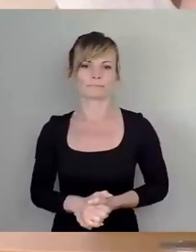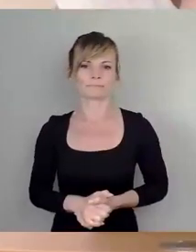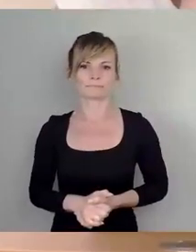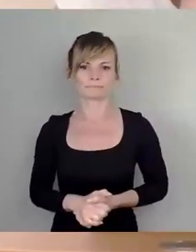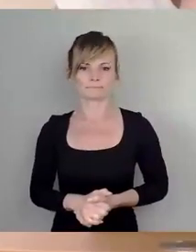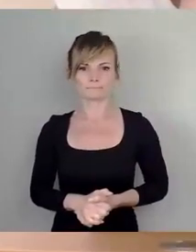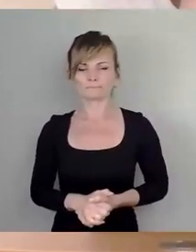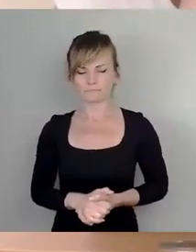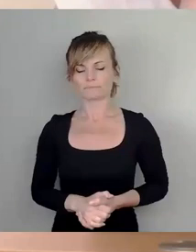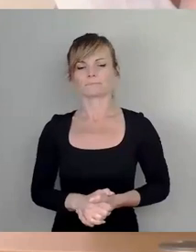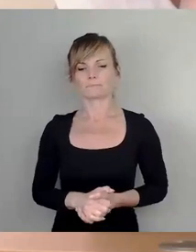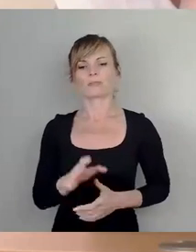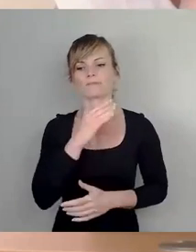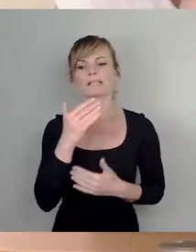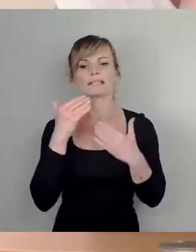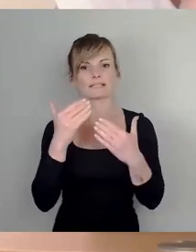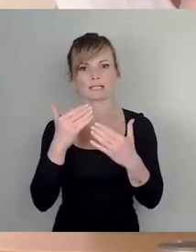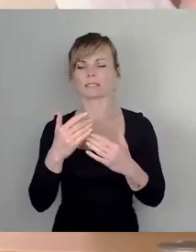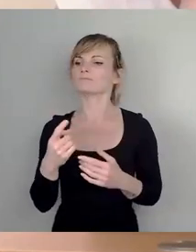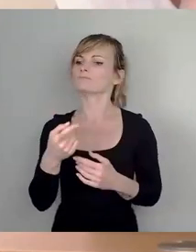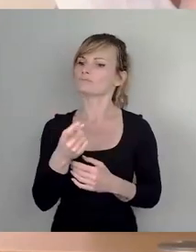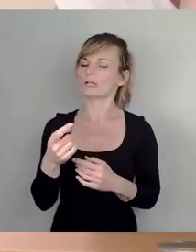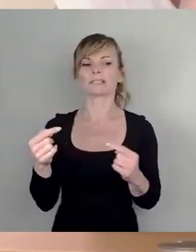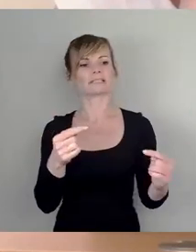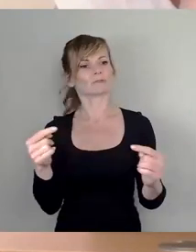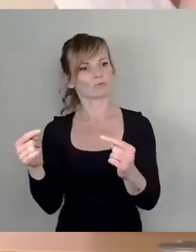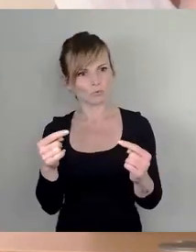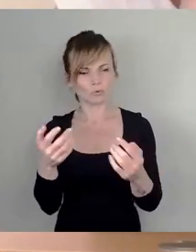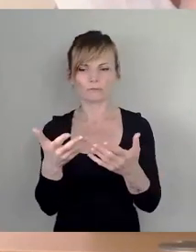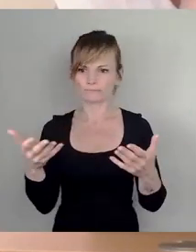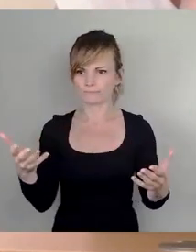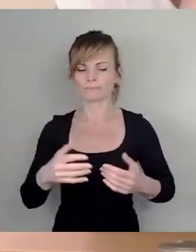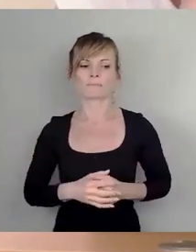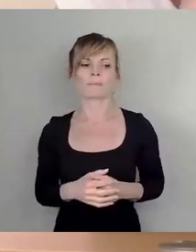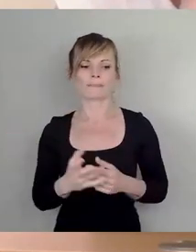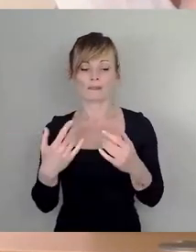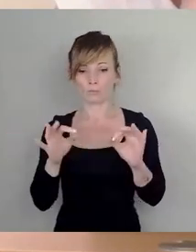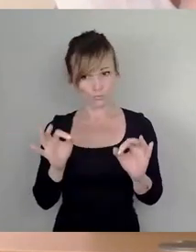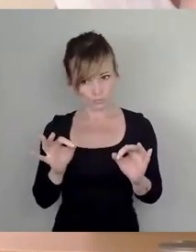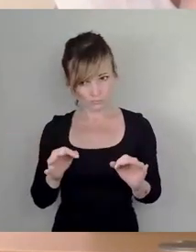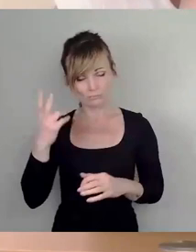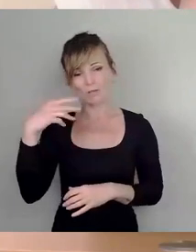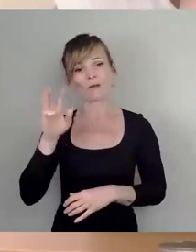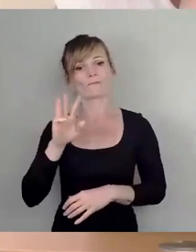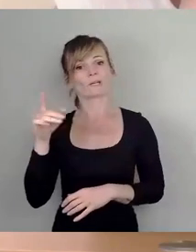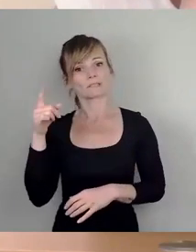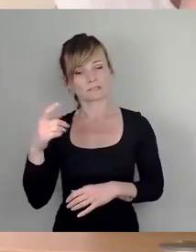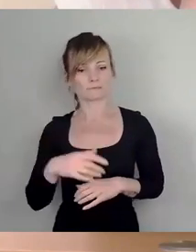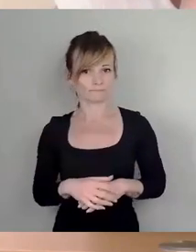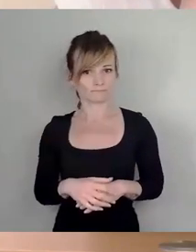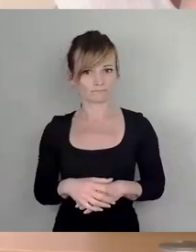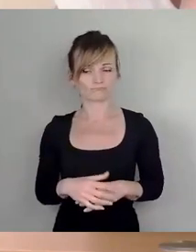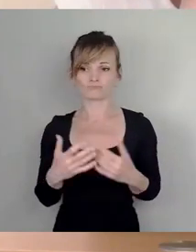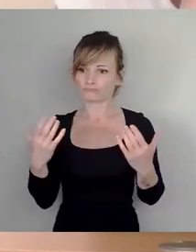Also erst mal vielen Dank für die Diskussion allerseits. Ich finde es gut, Herr Wirz, wenn der Stadtrat, wenn wir alle zusammen